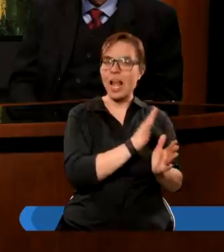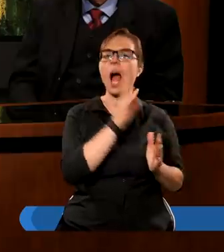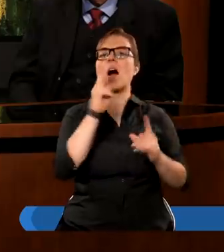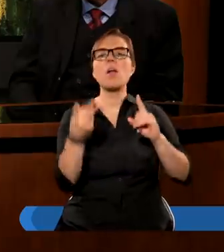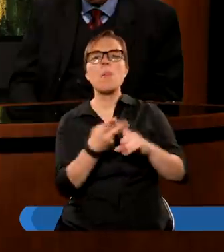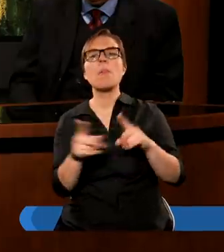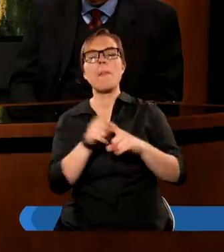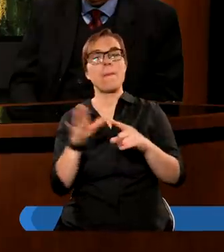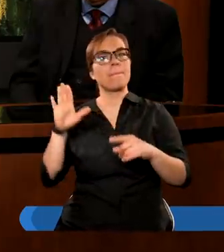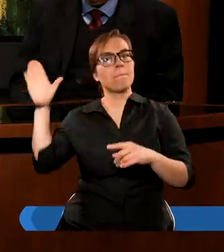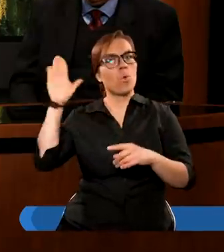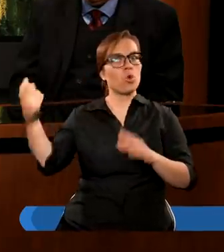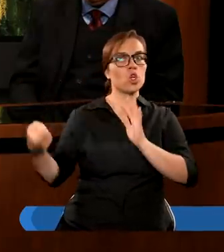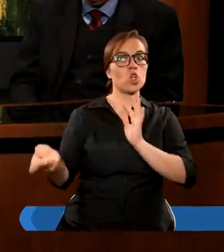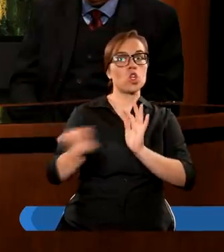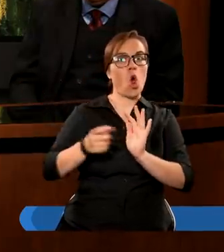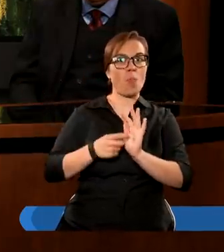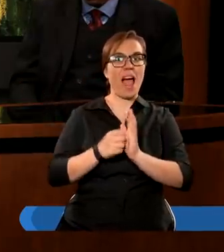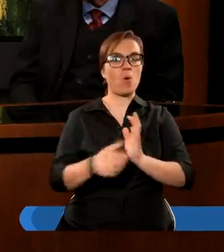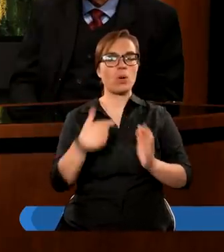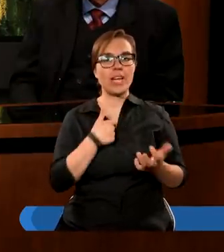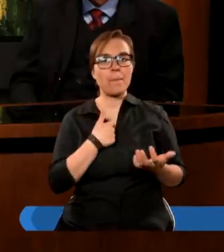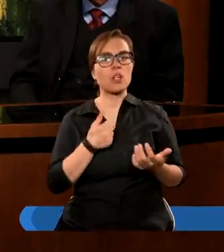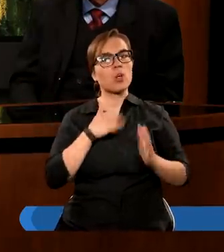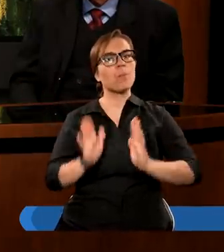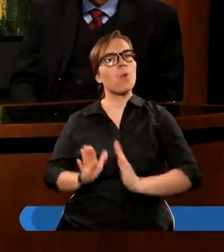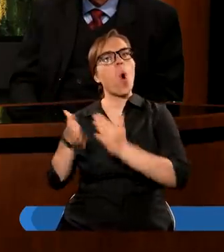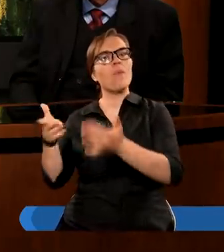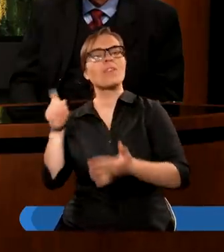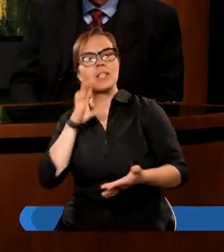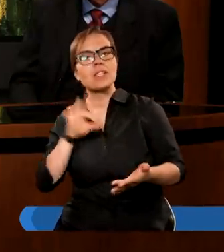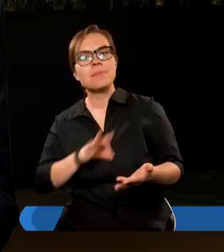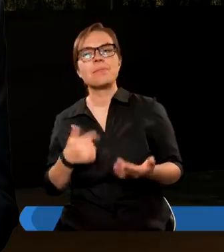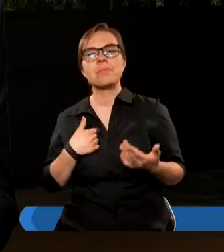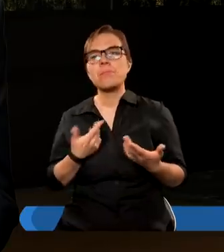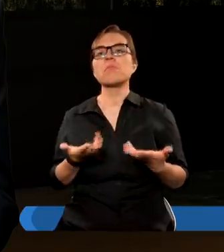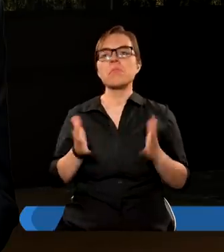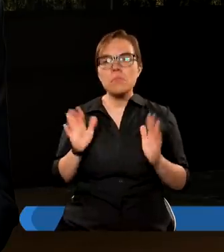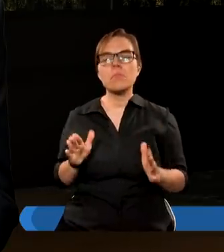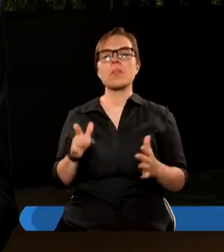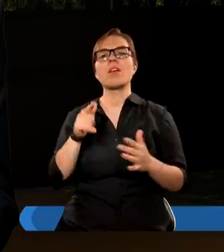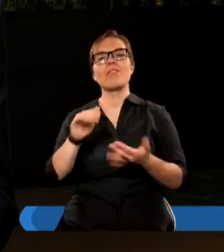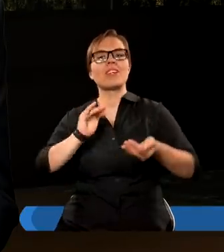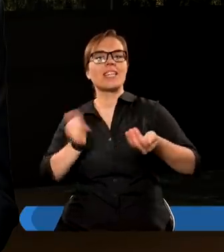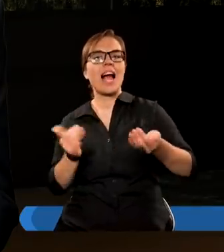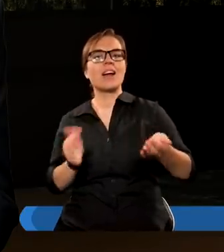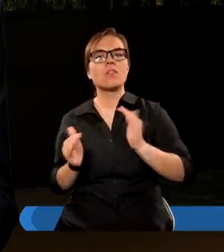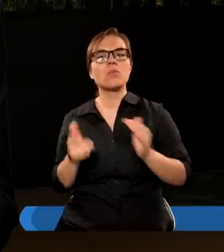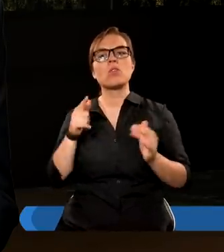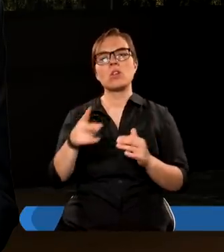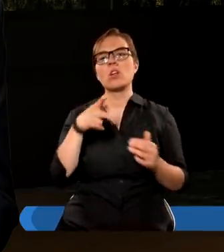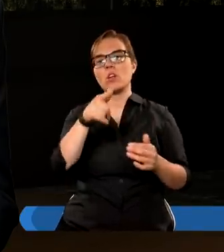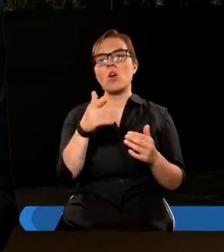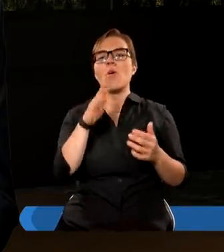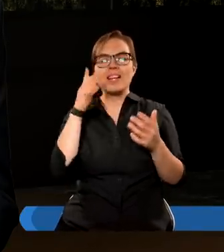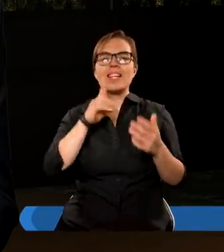czego ten Bóg żądał ode mnie, żebym syna własnego ofiarował? No więc on ufał, że w jakiś sposób Bóg odda mu tego